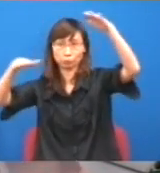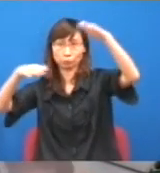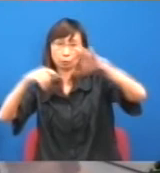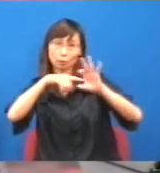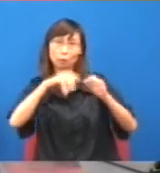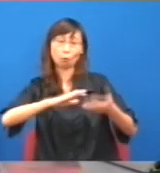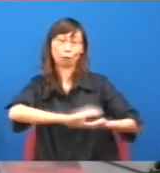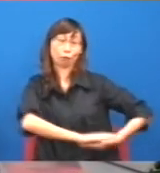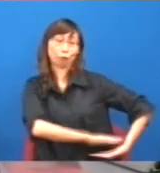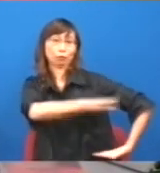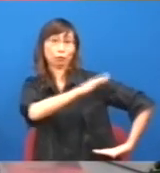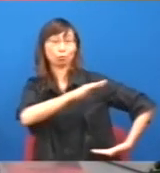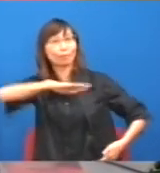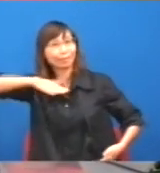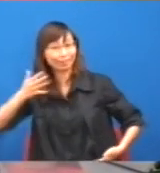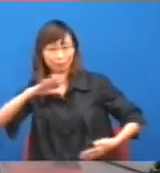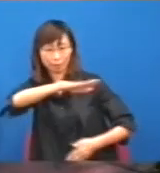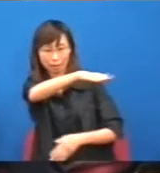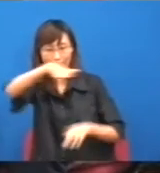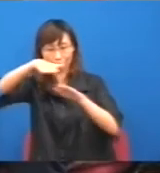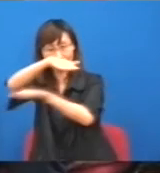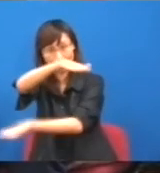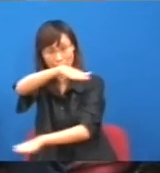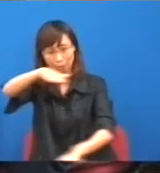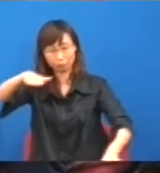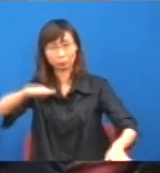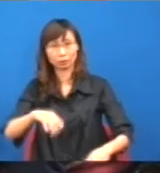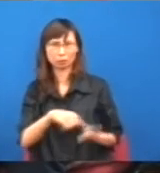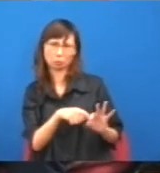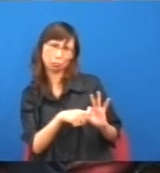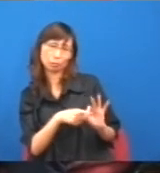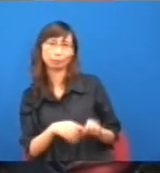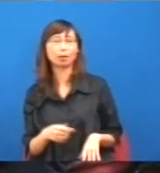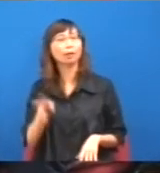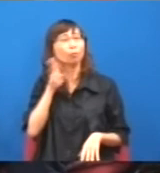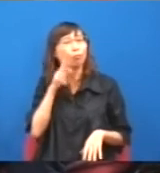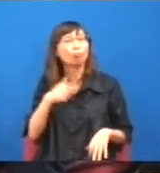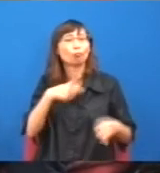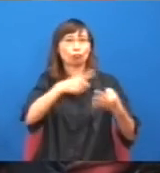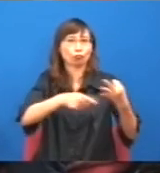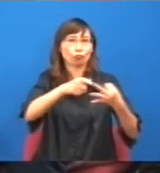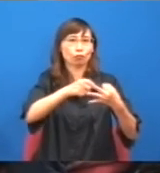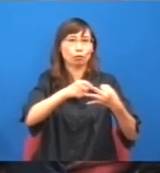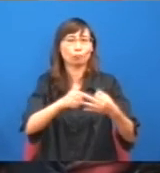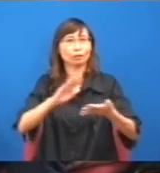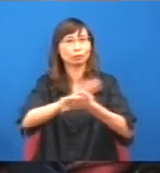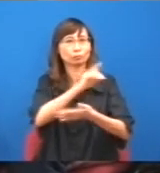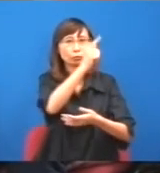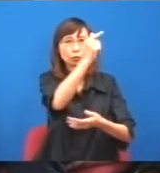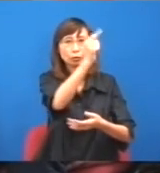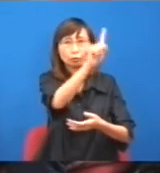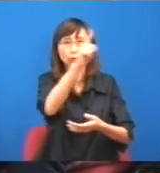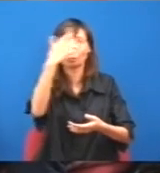即是都是不明白,他真是解解話,如果我是林鄭月娥,會說,喂,其實十五年,做了很多事情,不過你知道的,